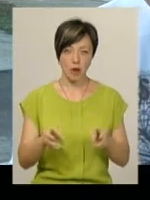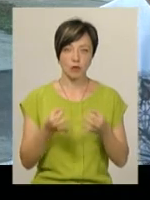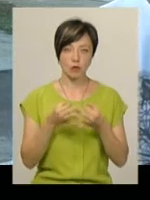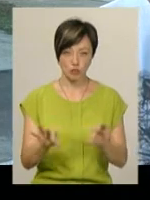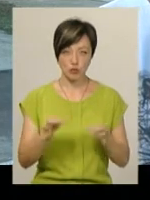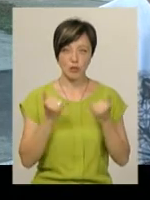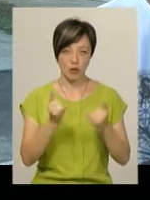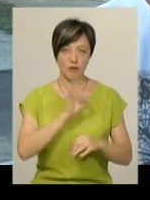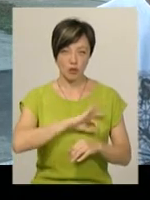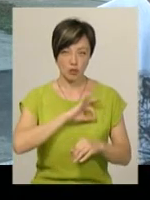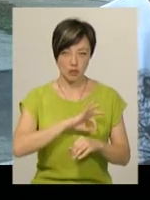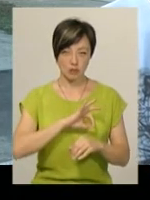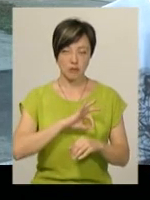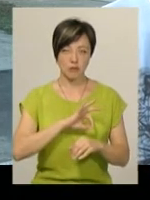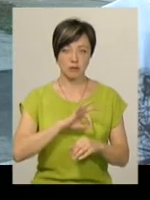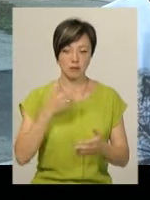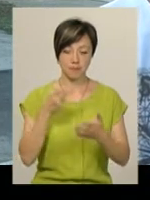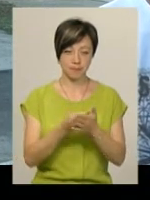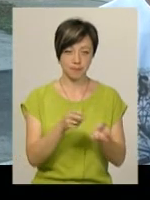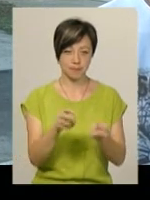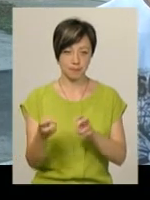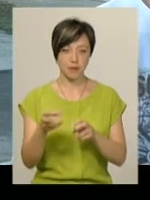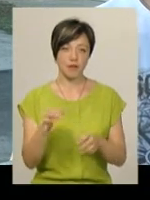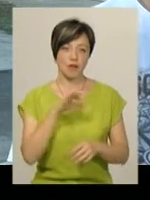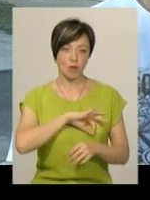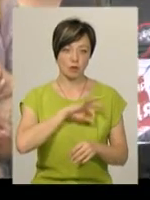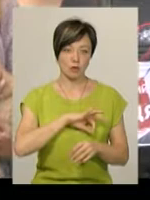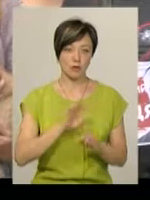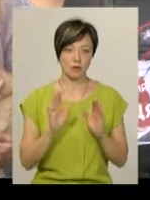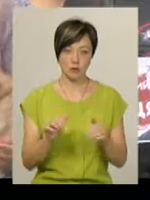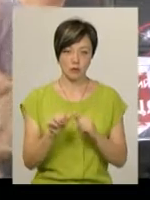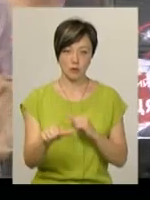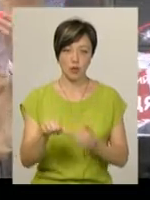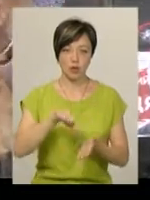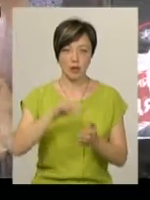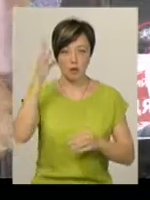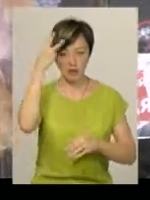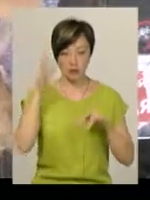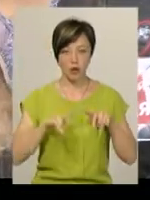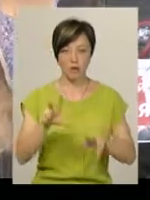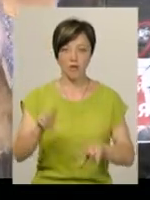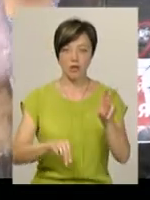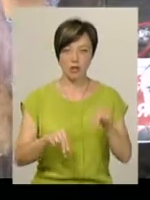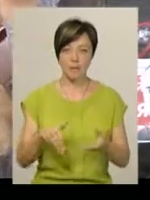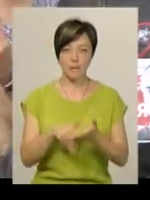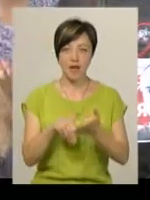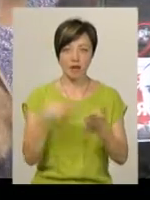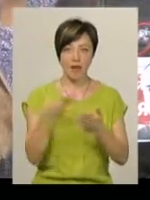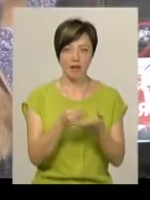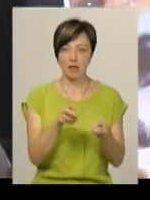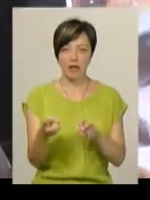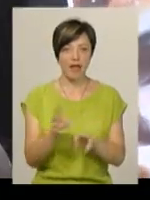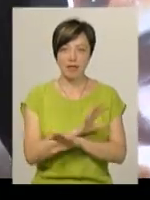використання при ефтаназії, використовувалися виключно. Учасники Хмельницької акції вважають метод ефтаназії